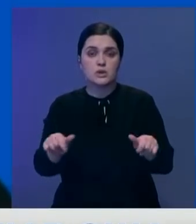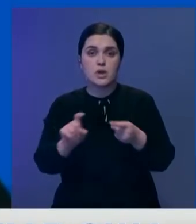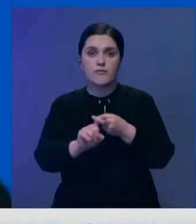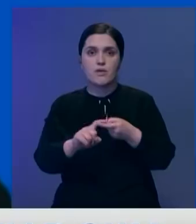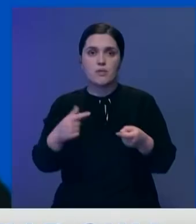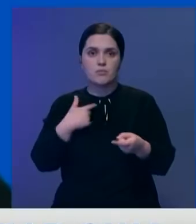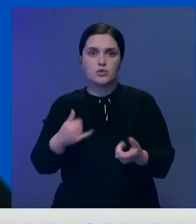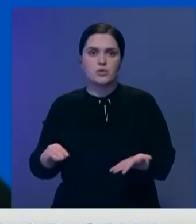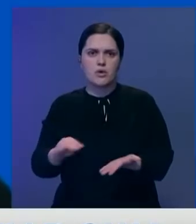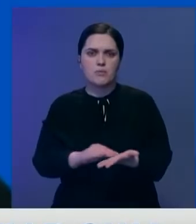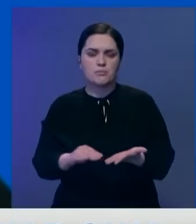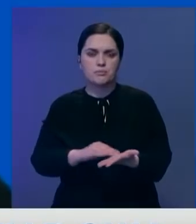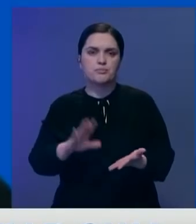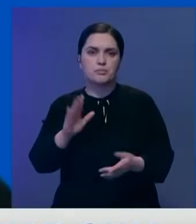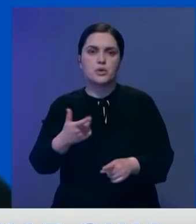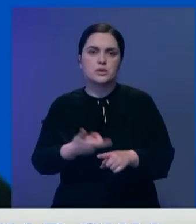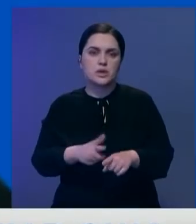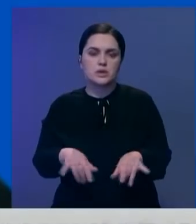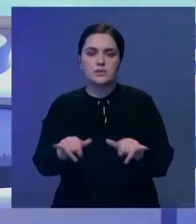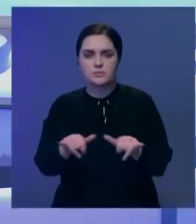столкнуться с очередной волной эпидемии.